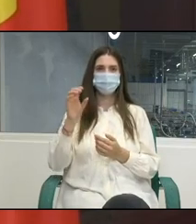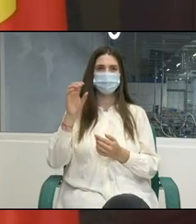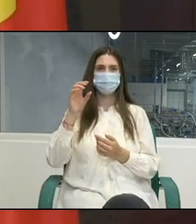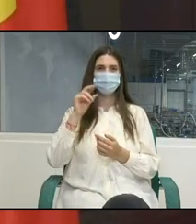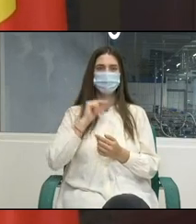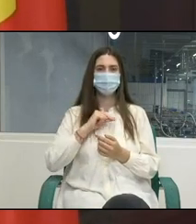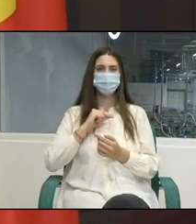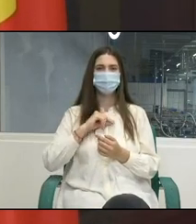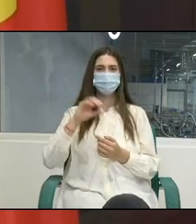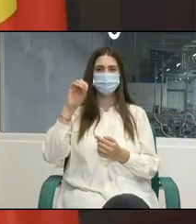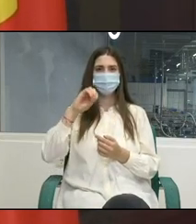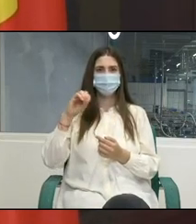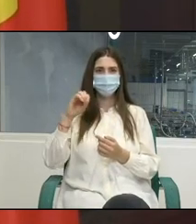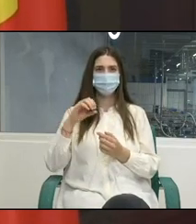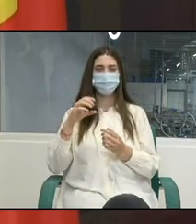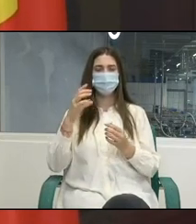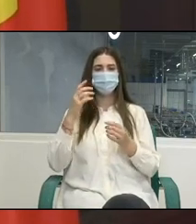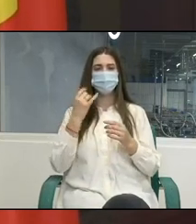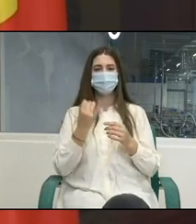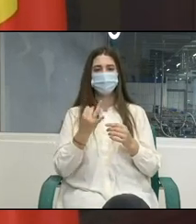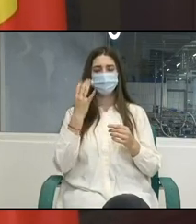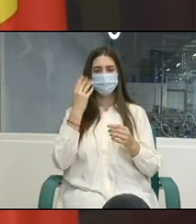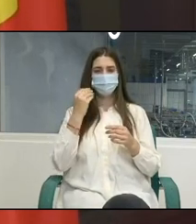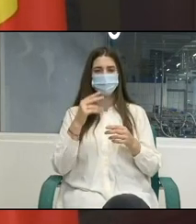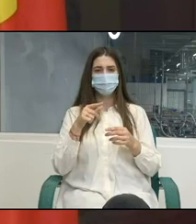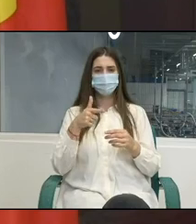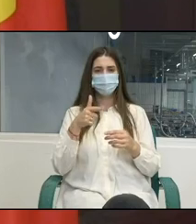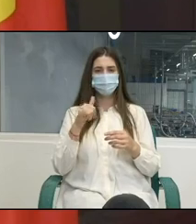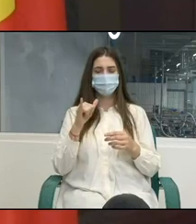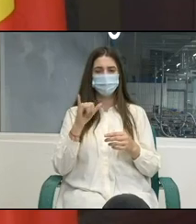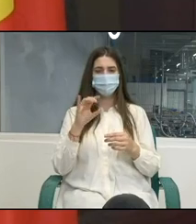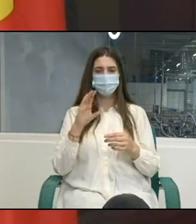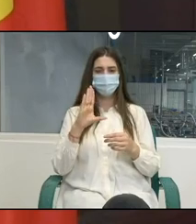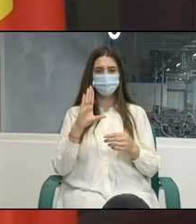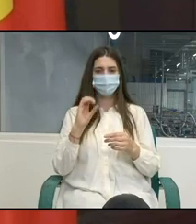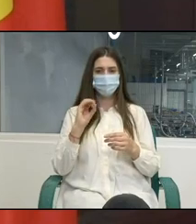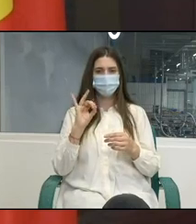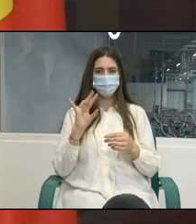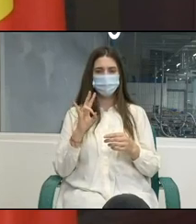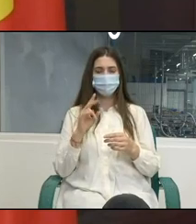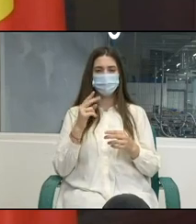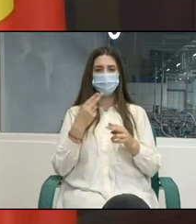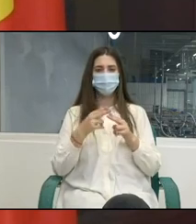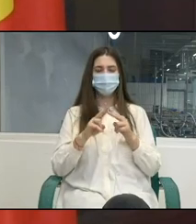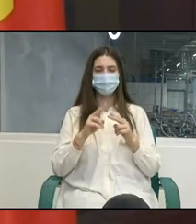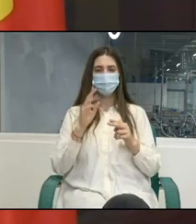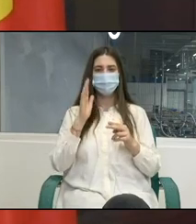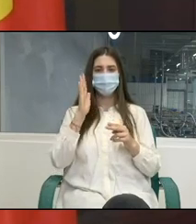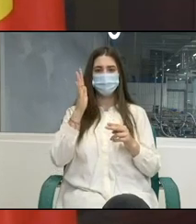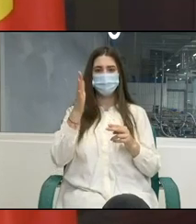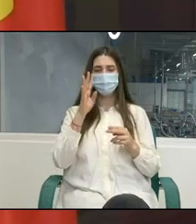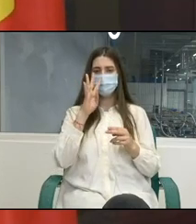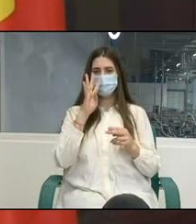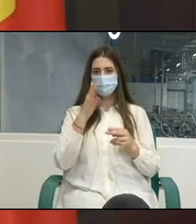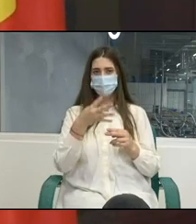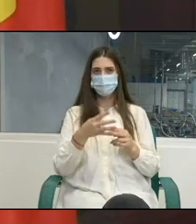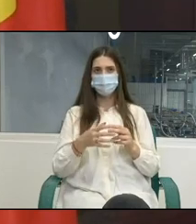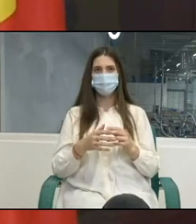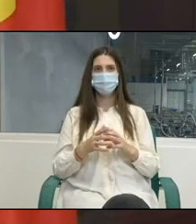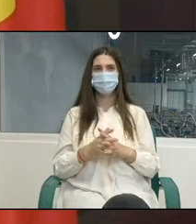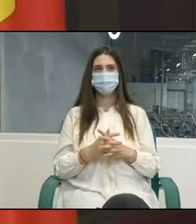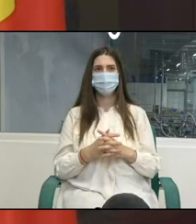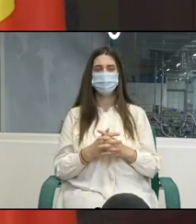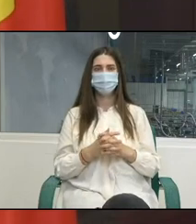Muncii și Guvernul Republicii Moldova partenerii sociali pentru următorii patru ani de zile credem cu tărie că